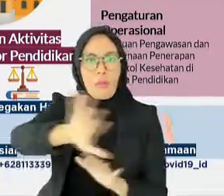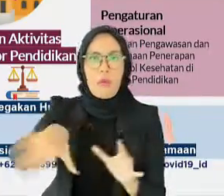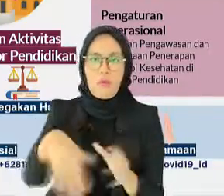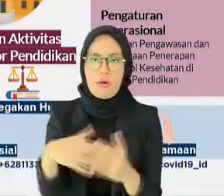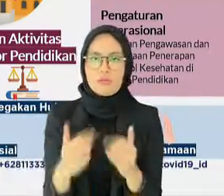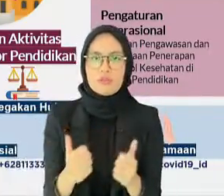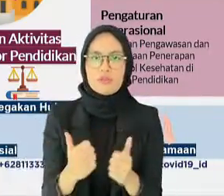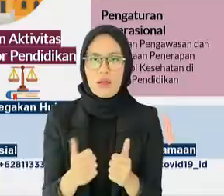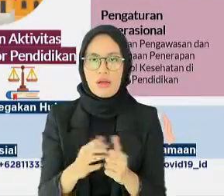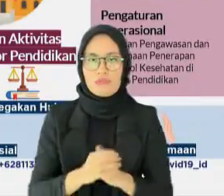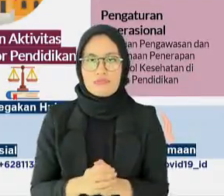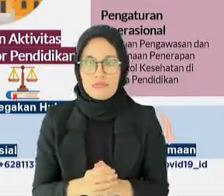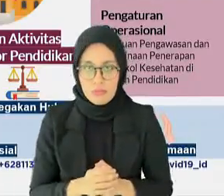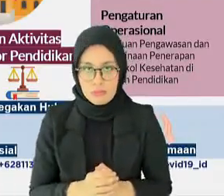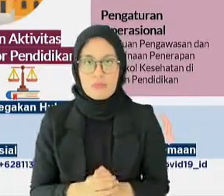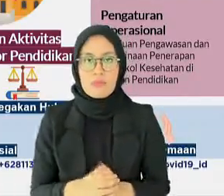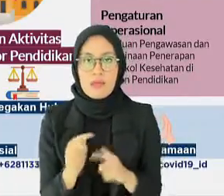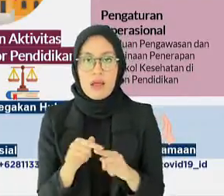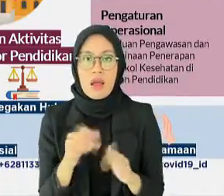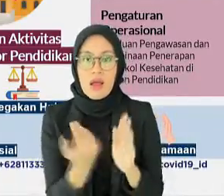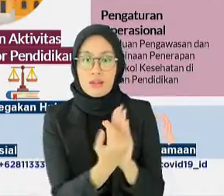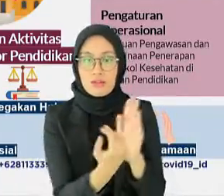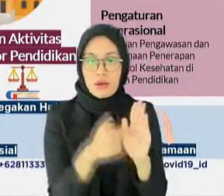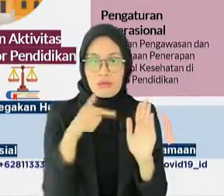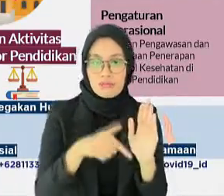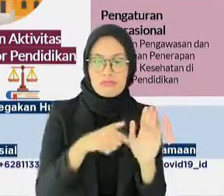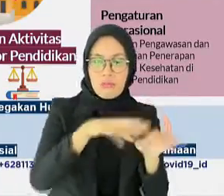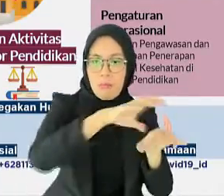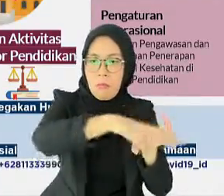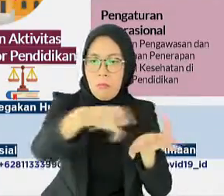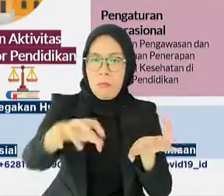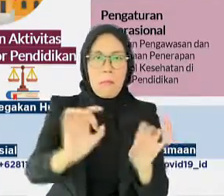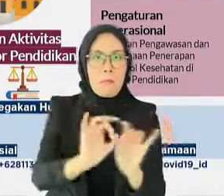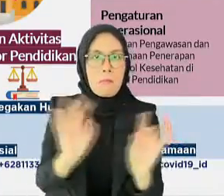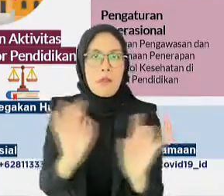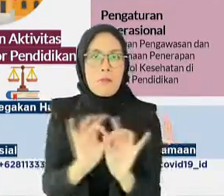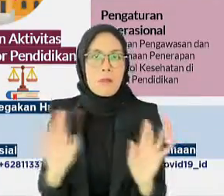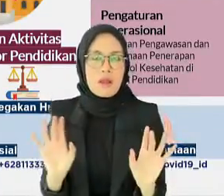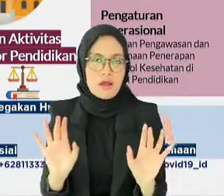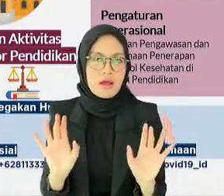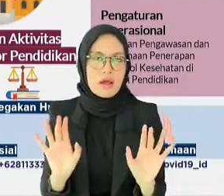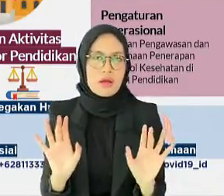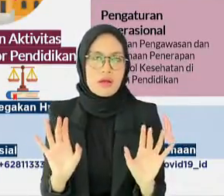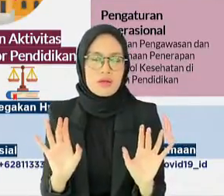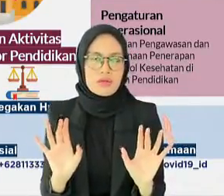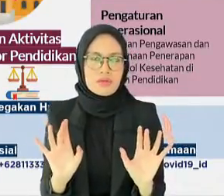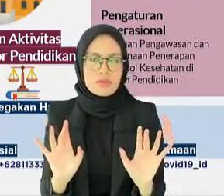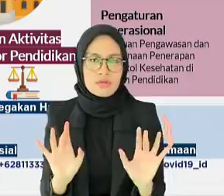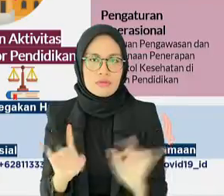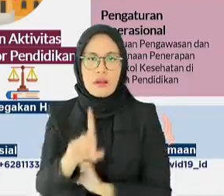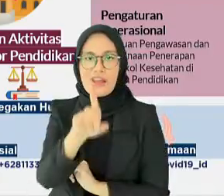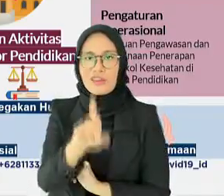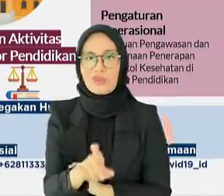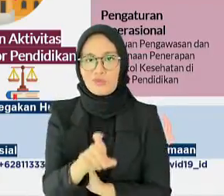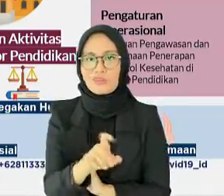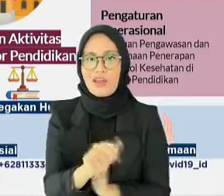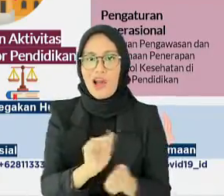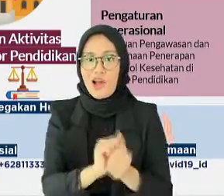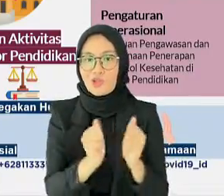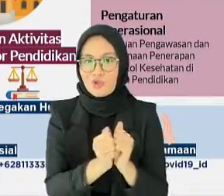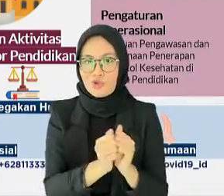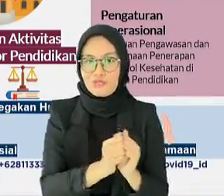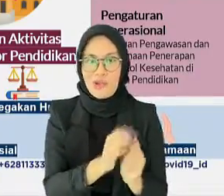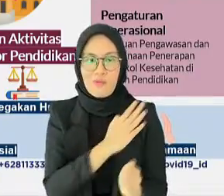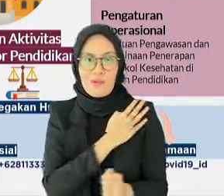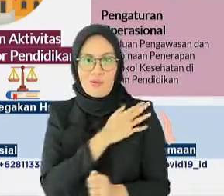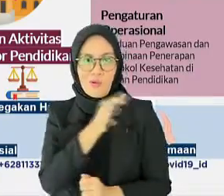dibedakan rincian aturan pengetat longgarannya sesuai dengan kondisi kasus yang ada di setiap kabupaten